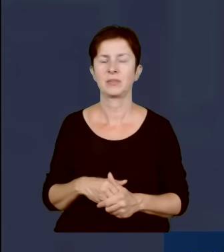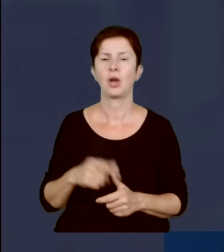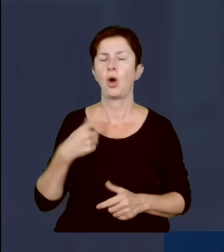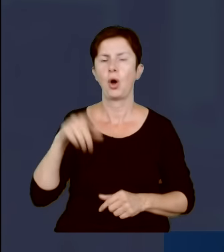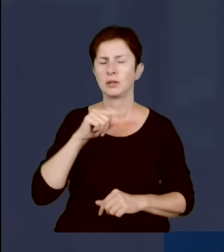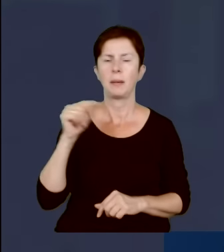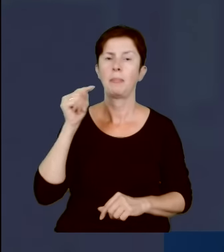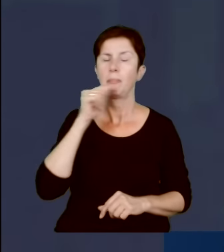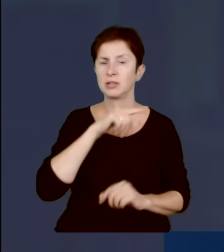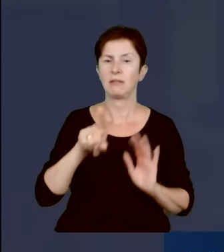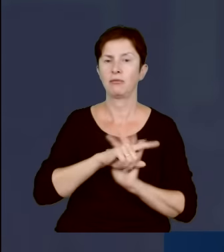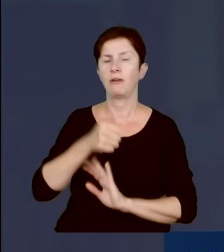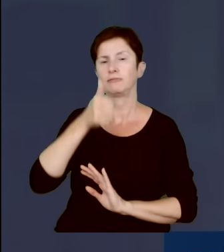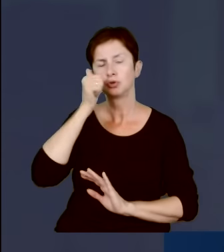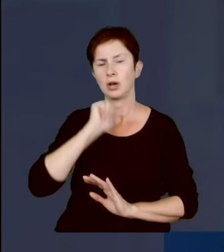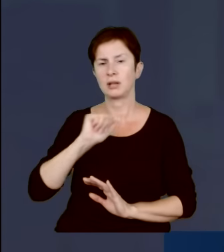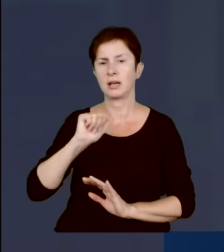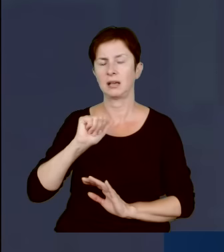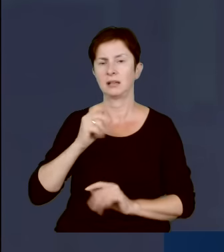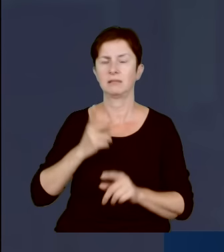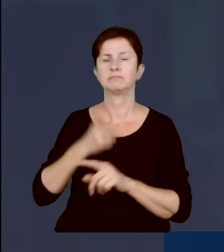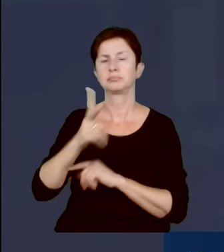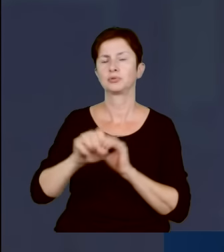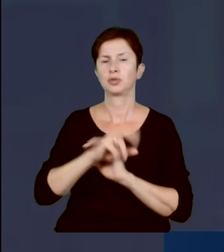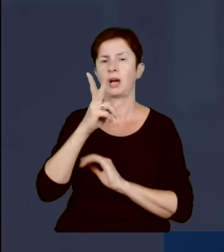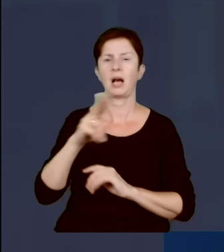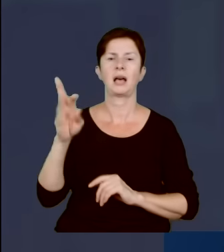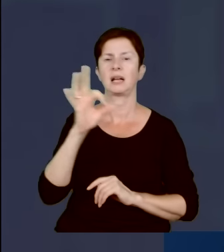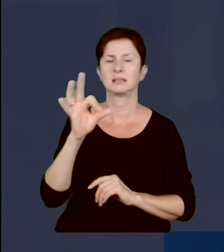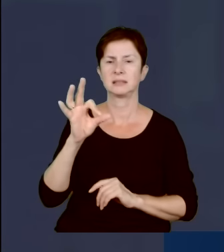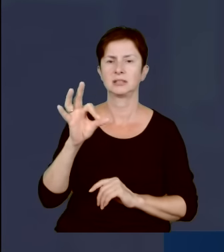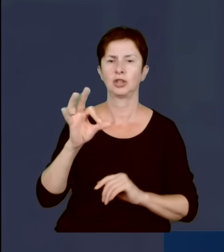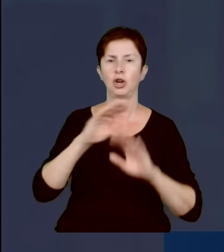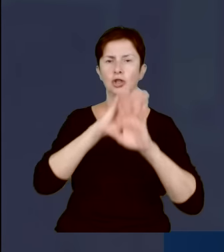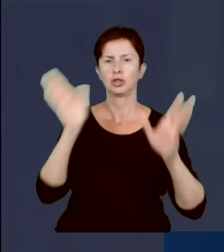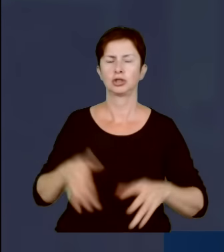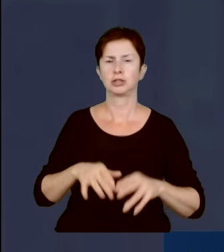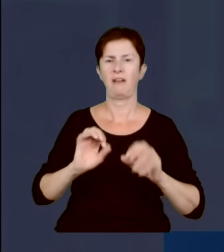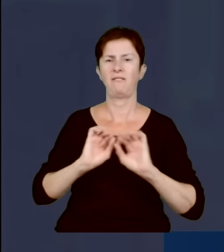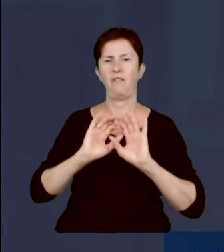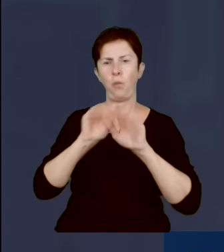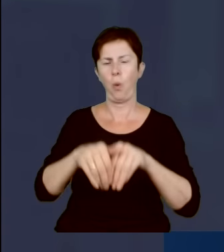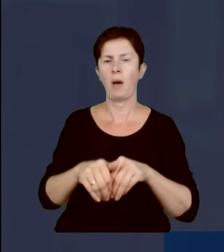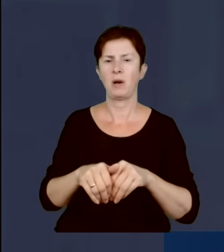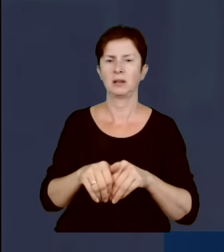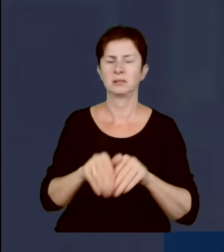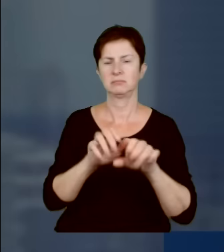potrafią tak jak wczoraj wejść do KRS-u, rozpróć szafy pancerne. Za chwilkę o porozmawiamy.